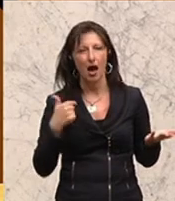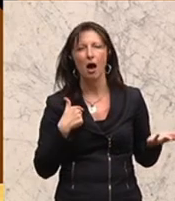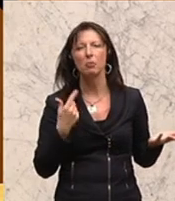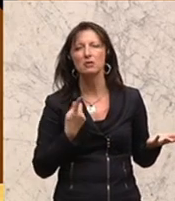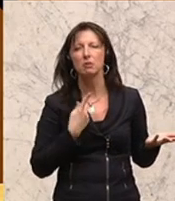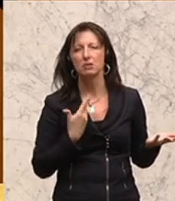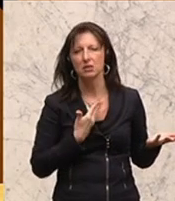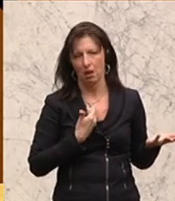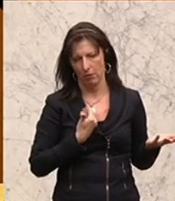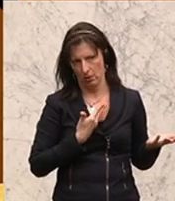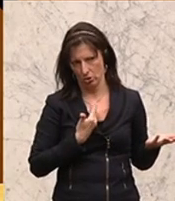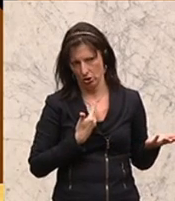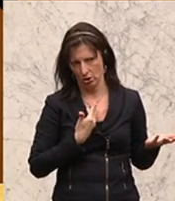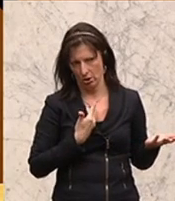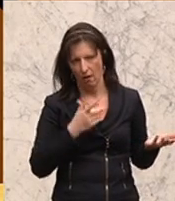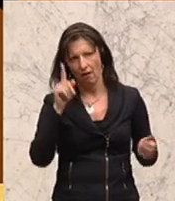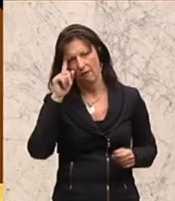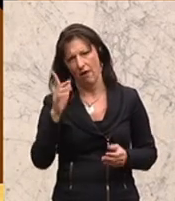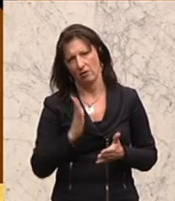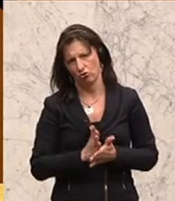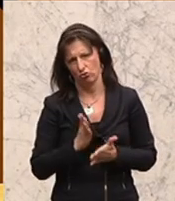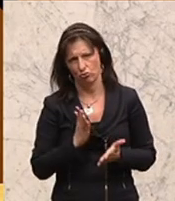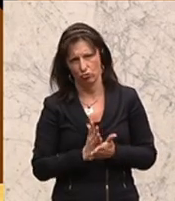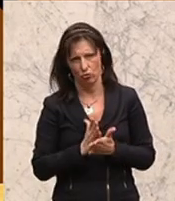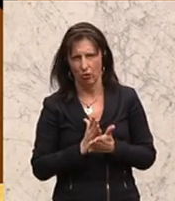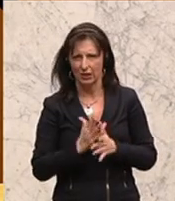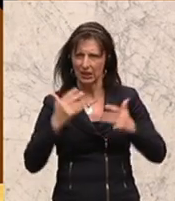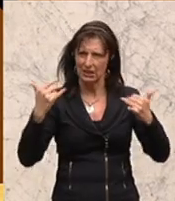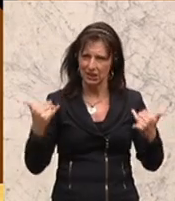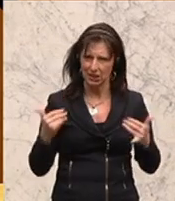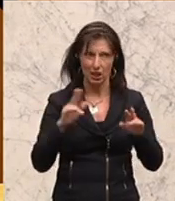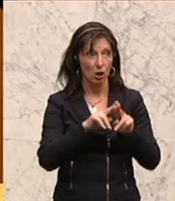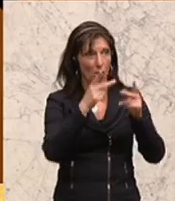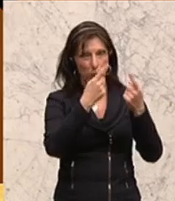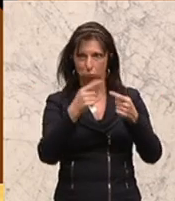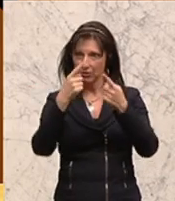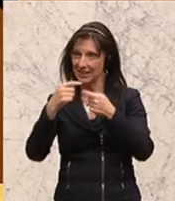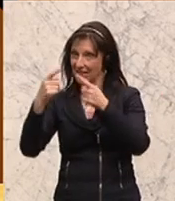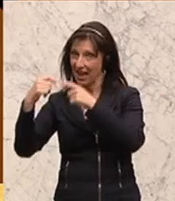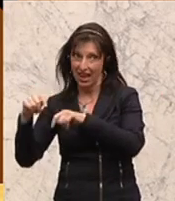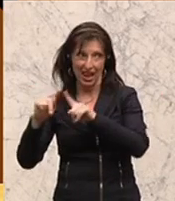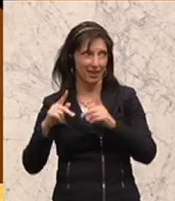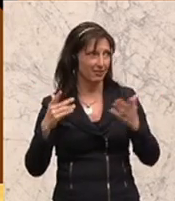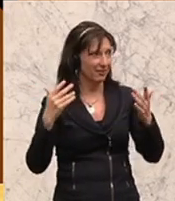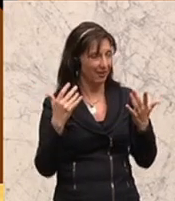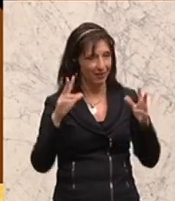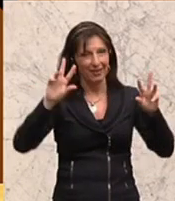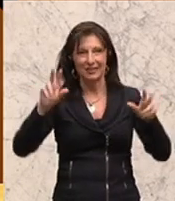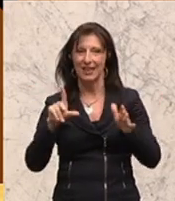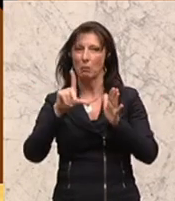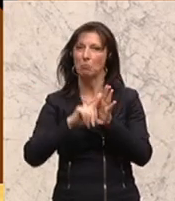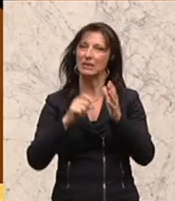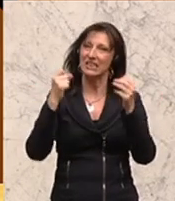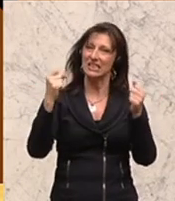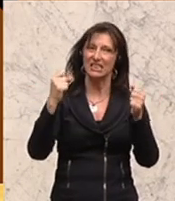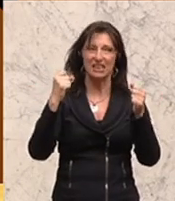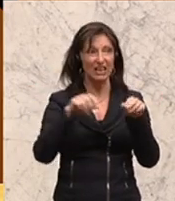skeptisch, weil wir wissen aus der Praxis, dass die Harmonisierung zwischen den Bundesländern, was die Mindestsicherung anbelangt, mangelhaft